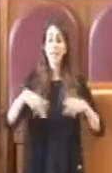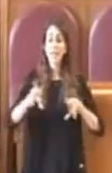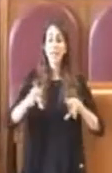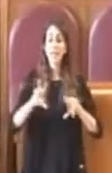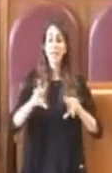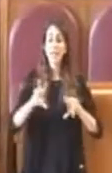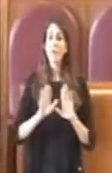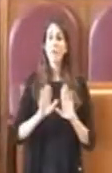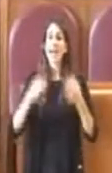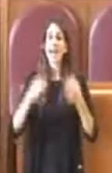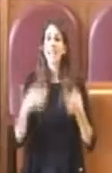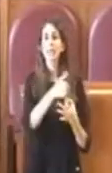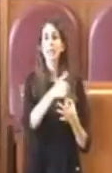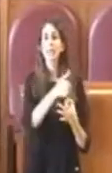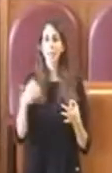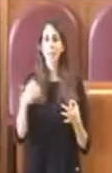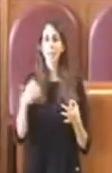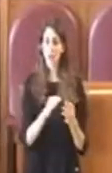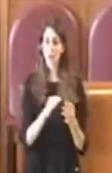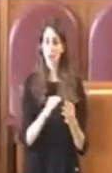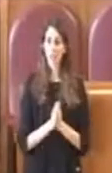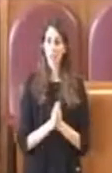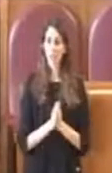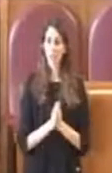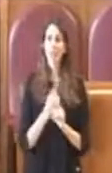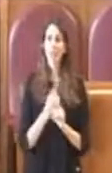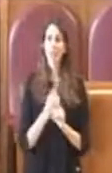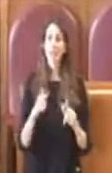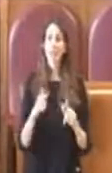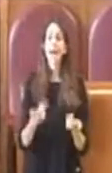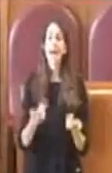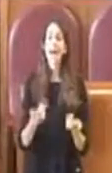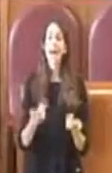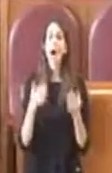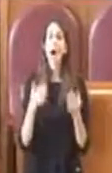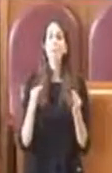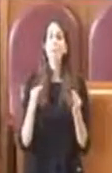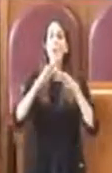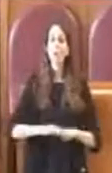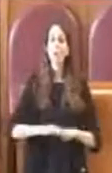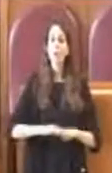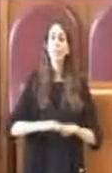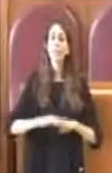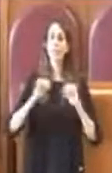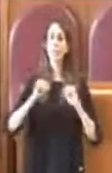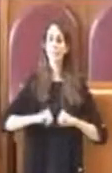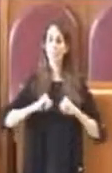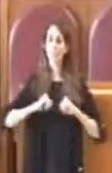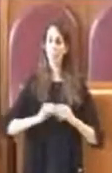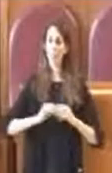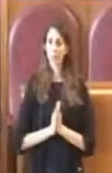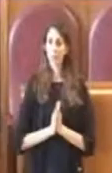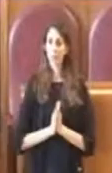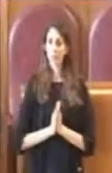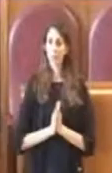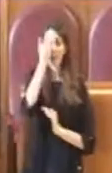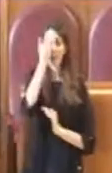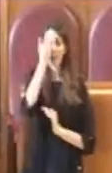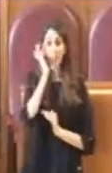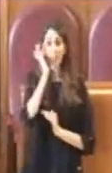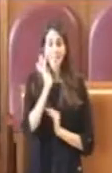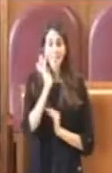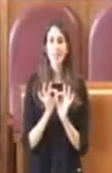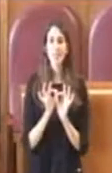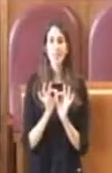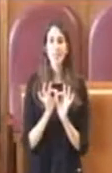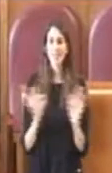dando loro appunto una sicurezza sulla salute in maniera e non sottoponendole alcun rischio per la